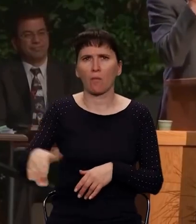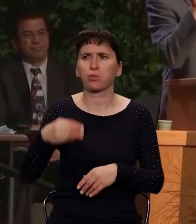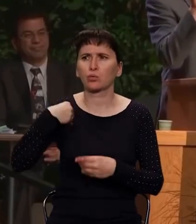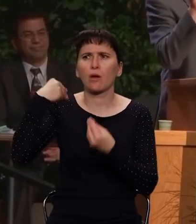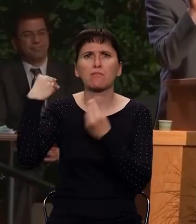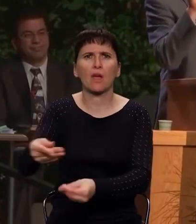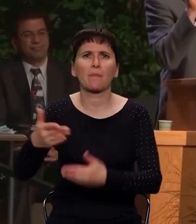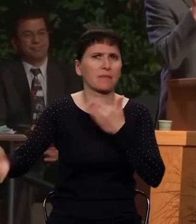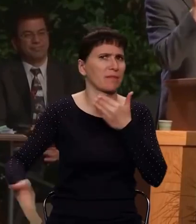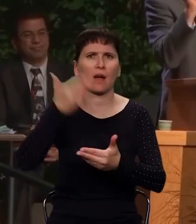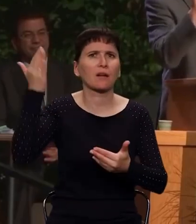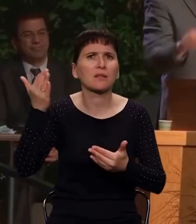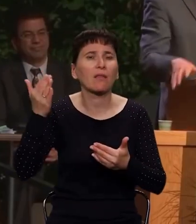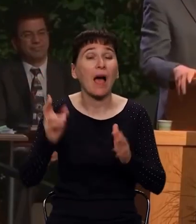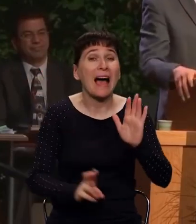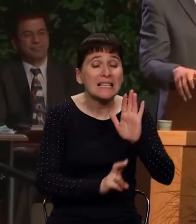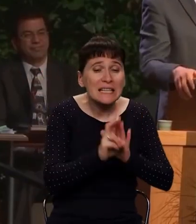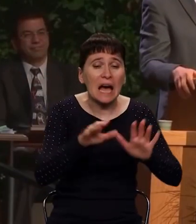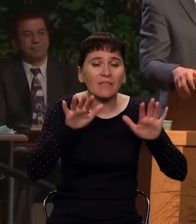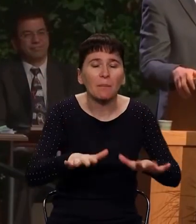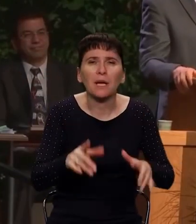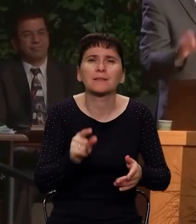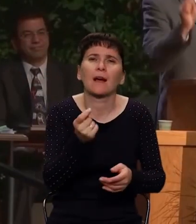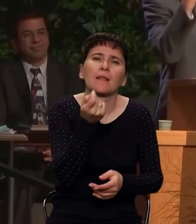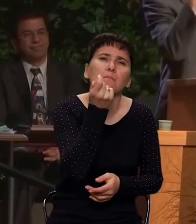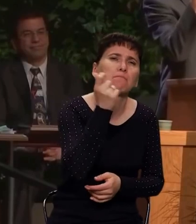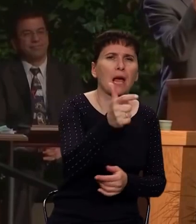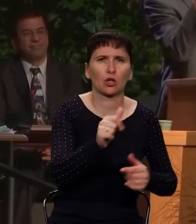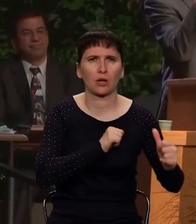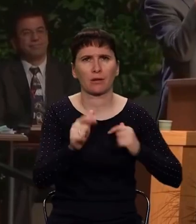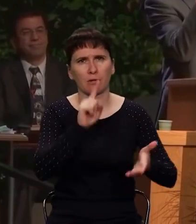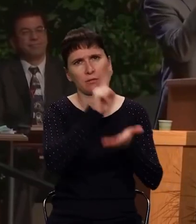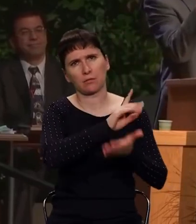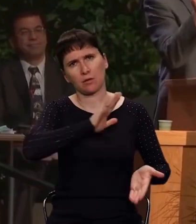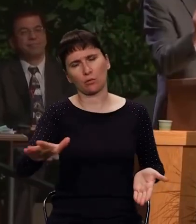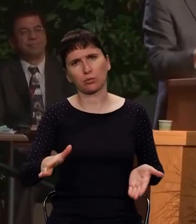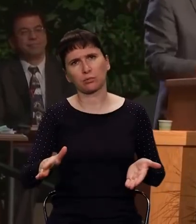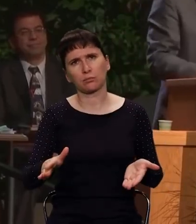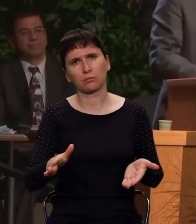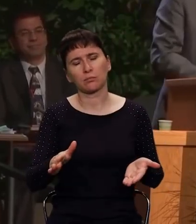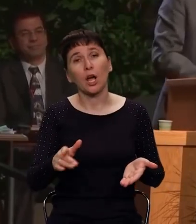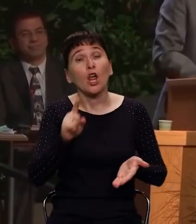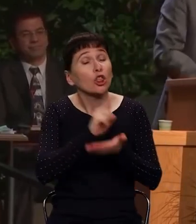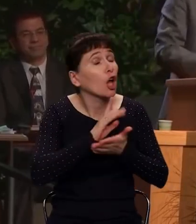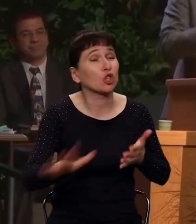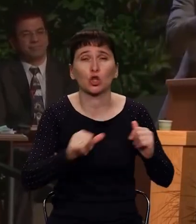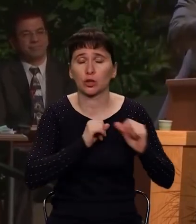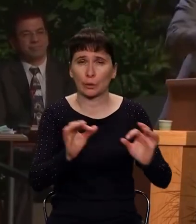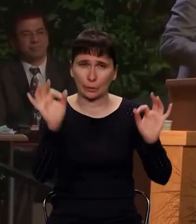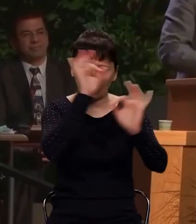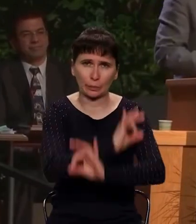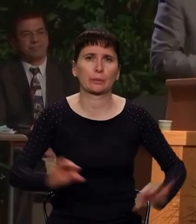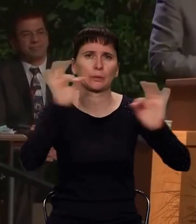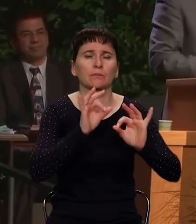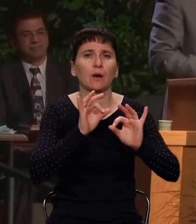должно светиться, не должно быть никакого греха, даже если его очень немного. Братья и сестры, первый вид